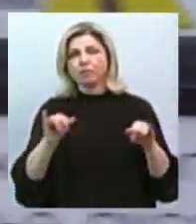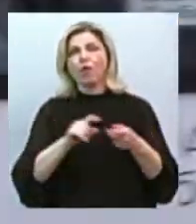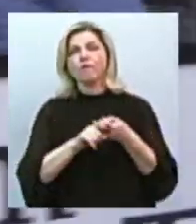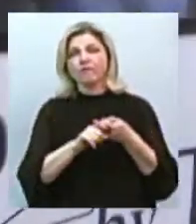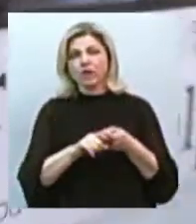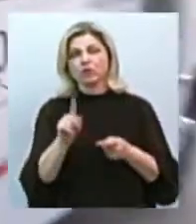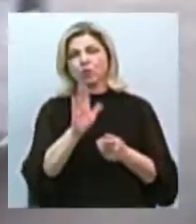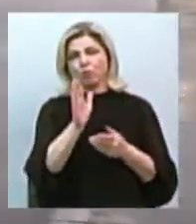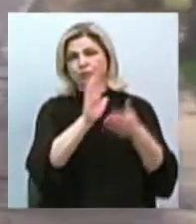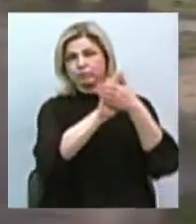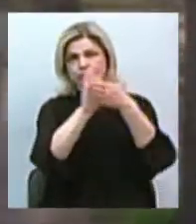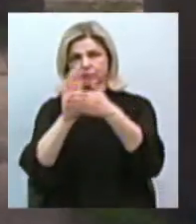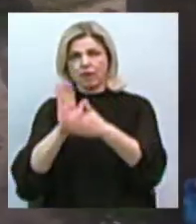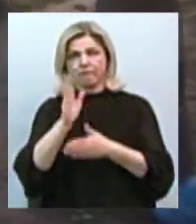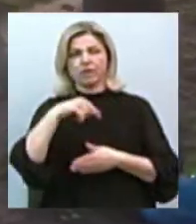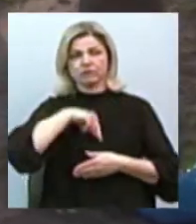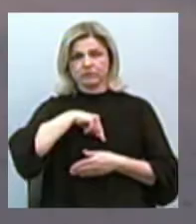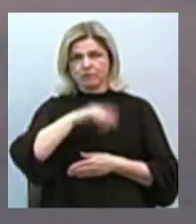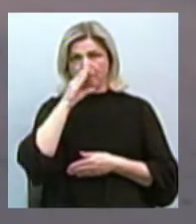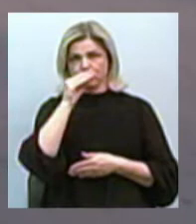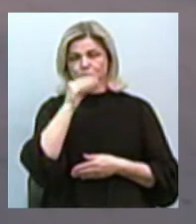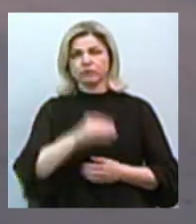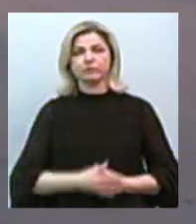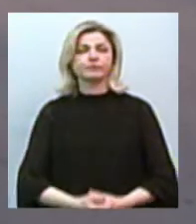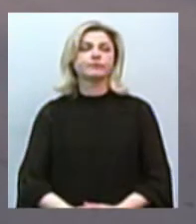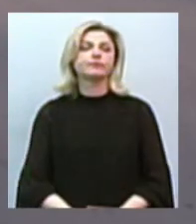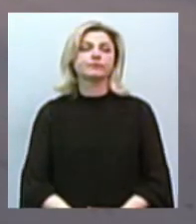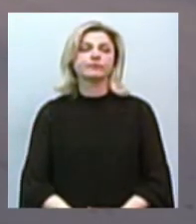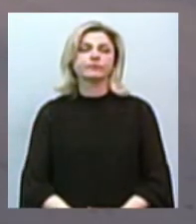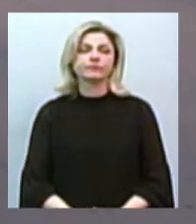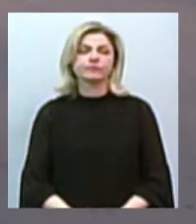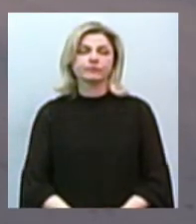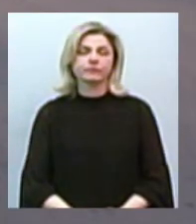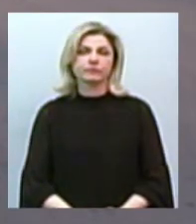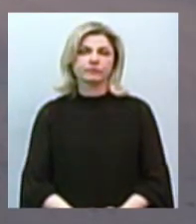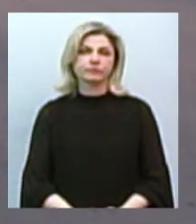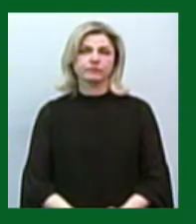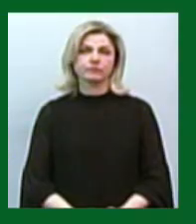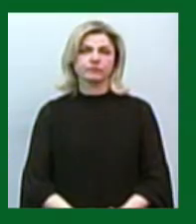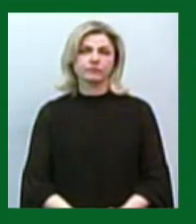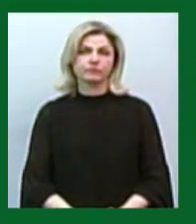розвісять в салонах. Олександр Гордієнко, Ігор Чорний, новини на Суспільному, Миколаїв.